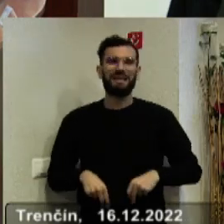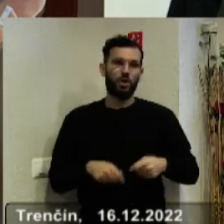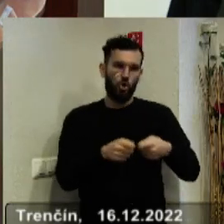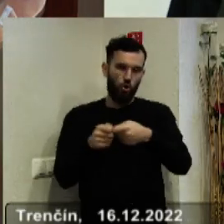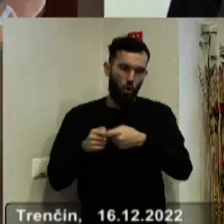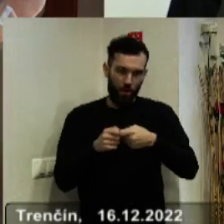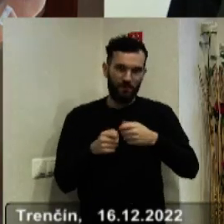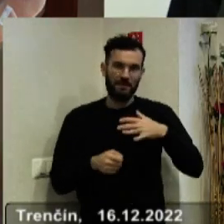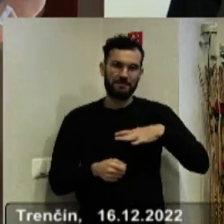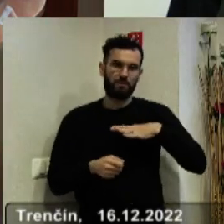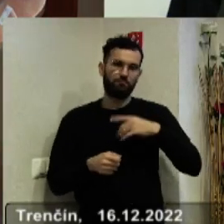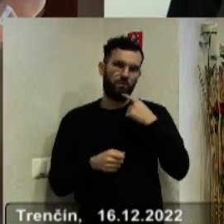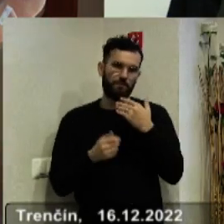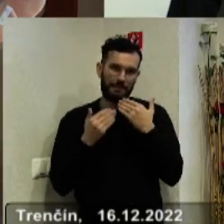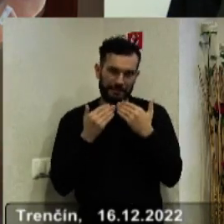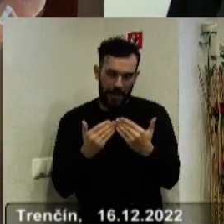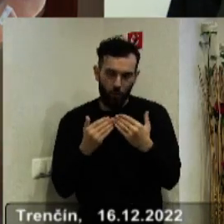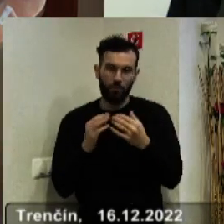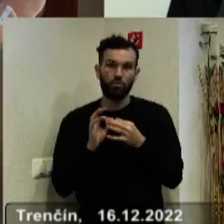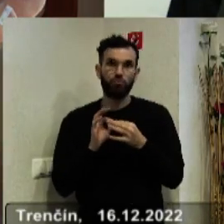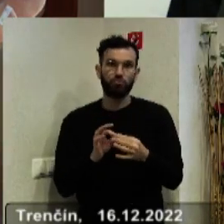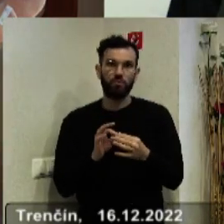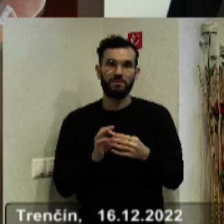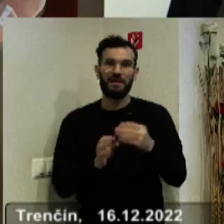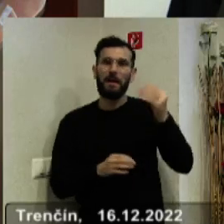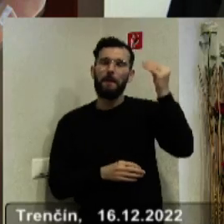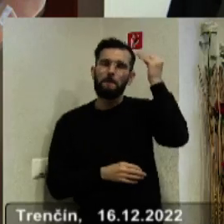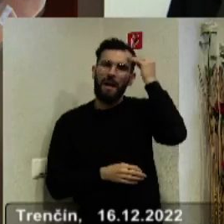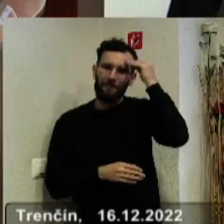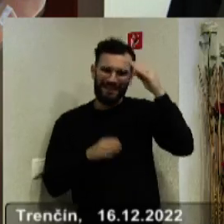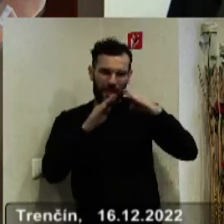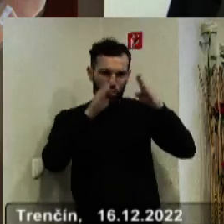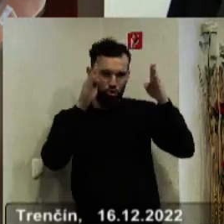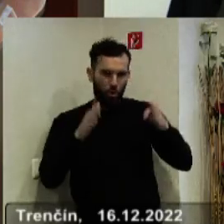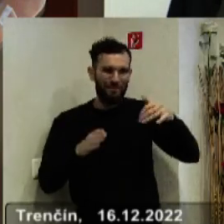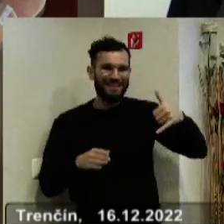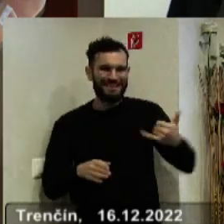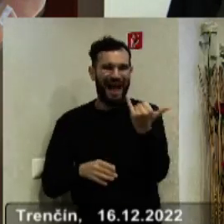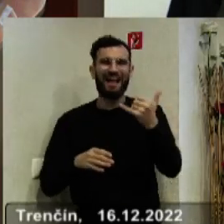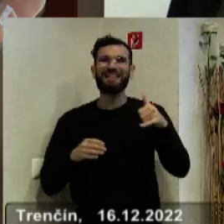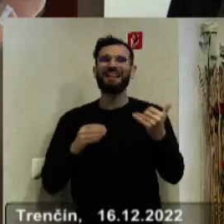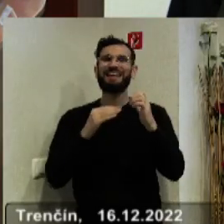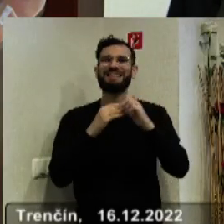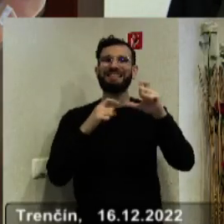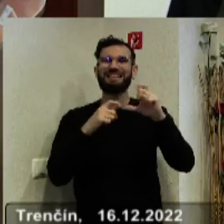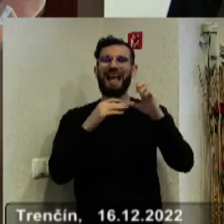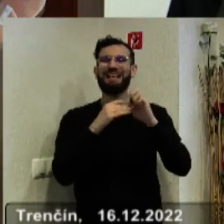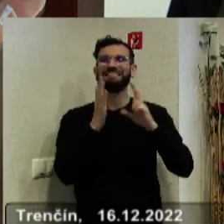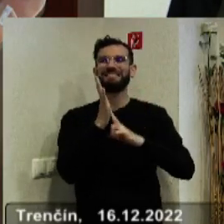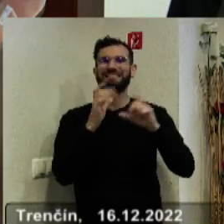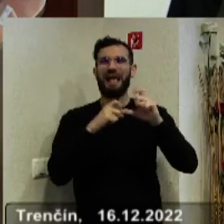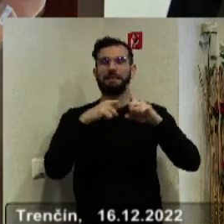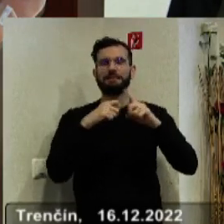chcela by som vysloviť veľkú ďaku za pamätný domianka jesenského. Roky sme terčom kritiky, ako